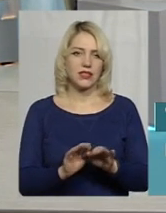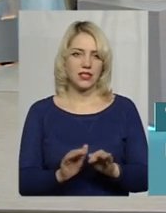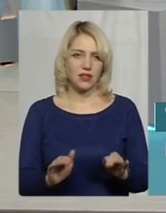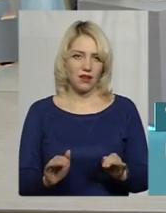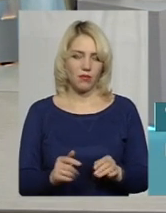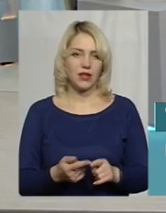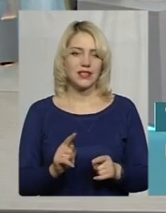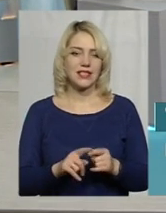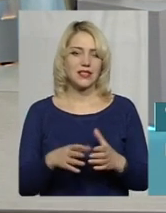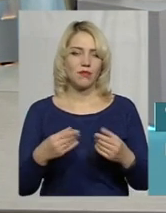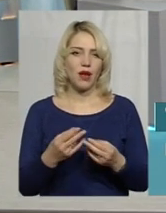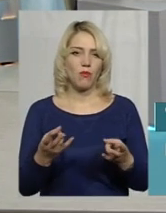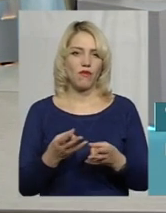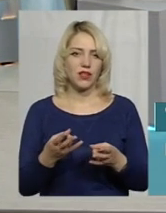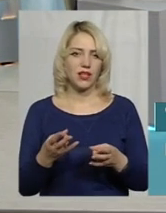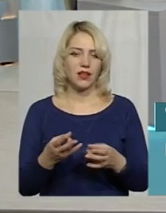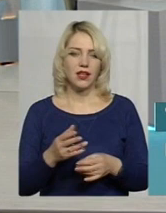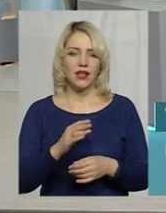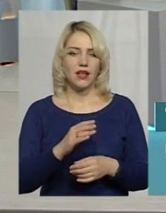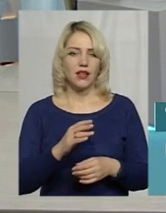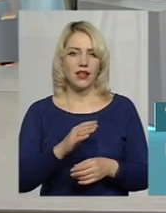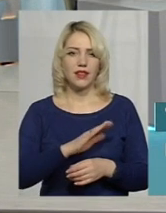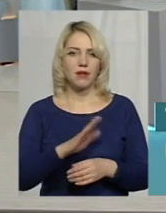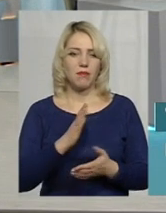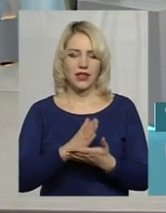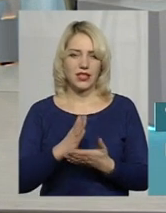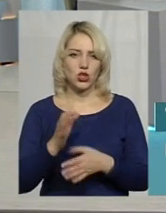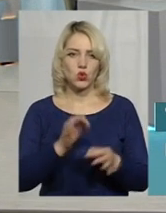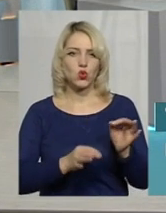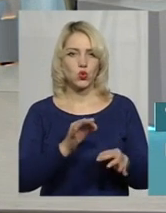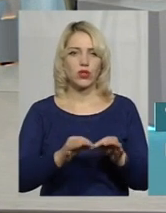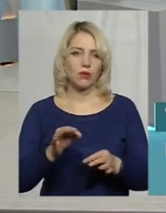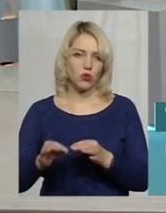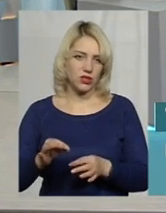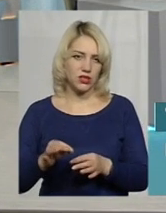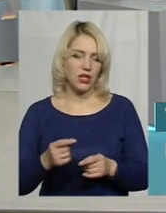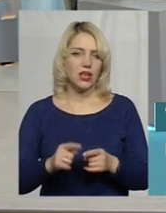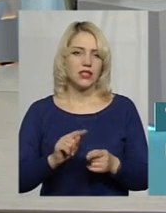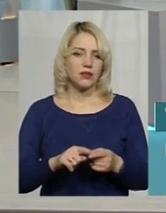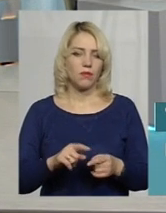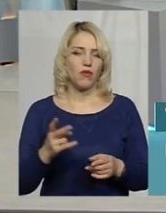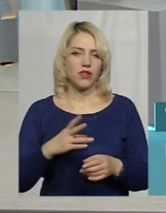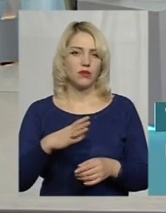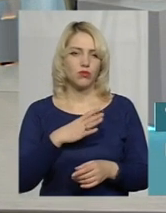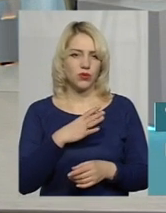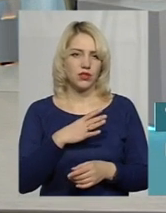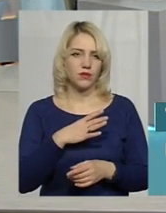Звичайно, ця сім'я має не мати судимості, тобто вони мають бути